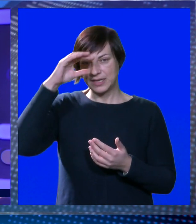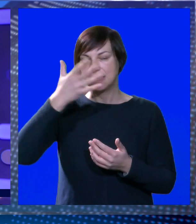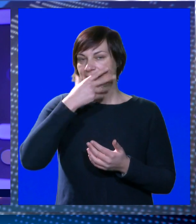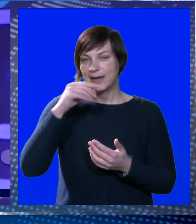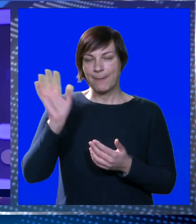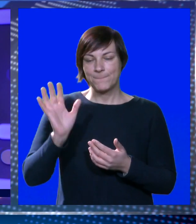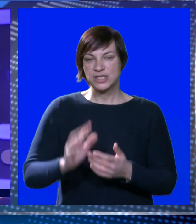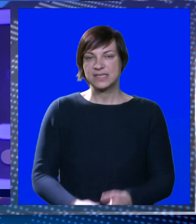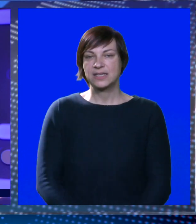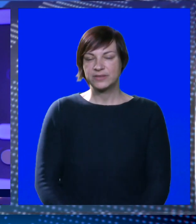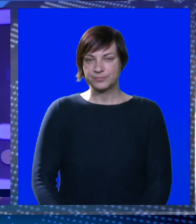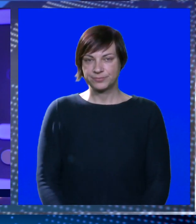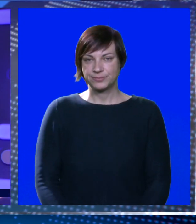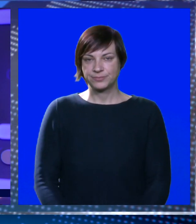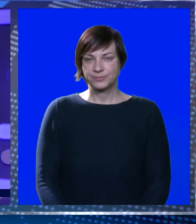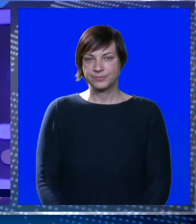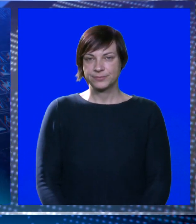gledateli, lijep pozdrav!